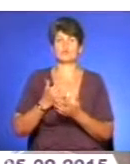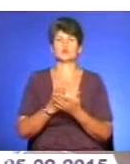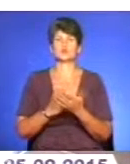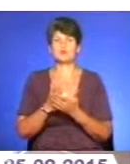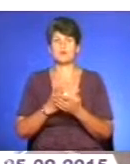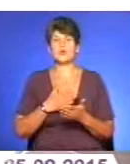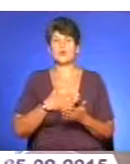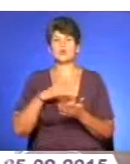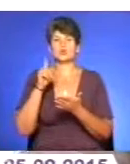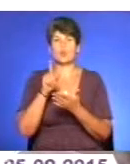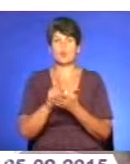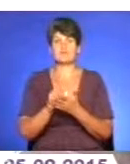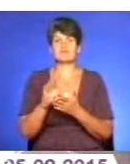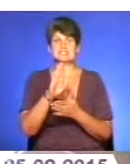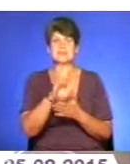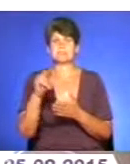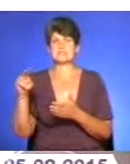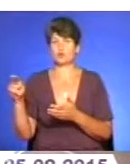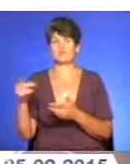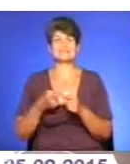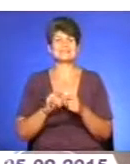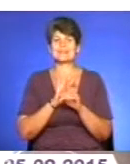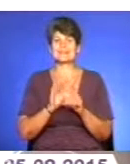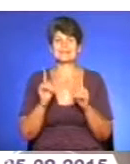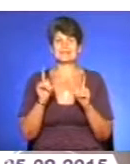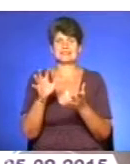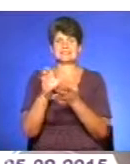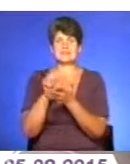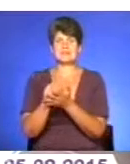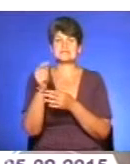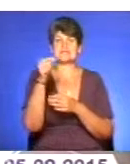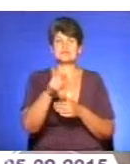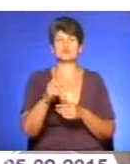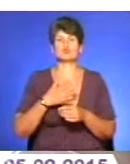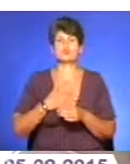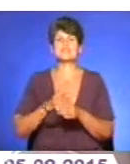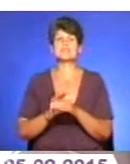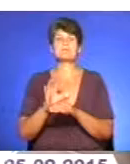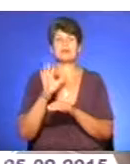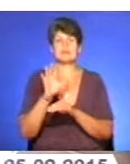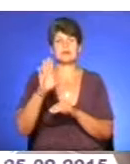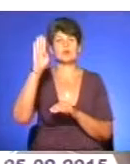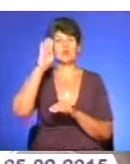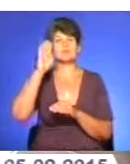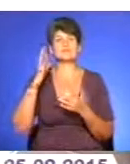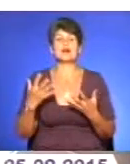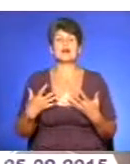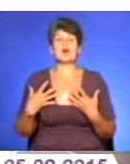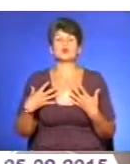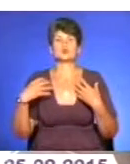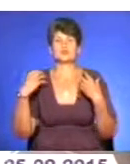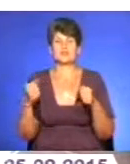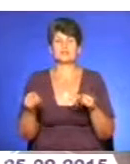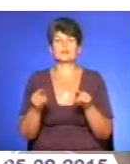бо наш обов'язок з Василем Петровичем – це не тільки займатися тим, що ми відправляємо хлопців на оздоровлення, а також